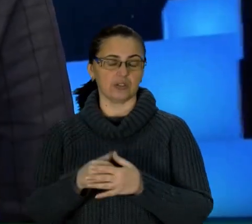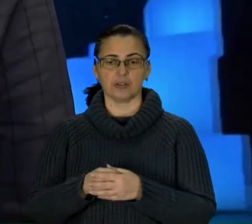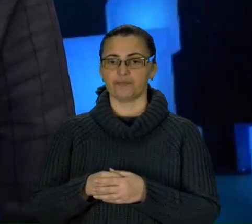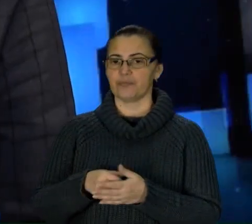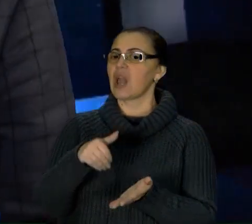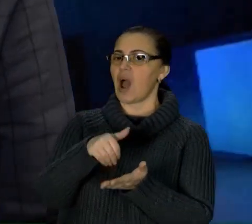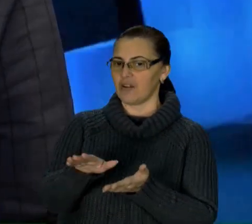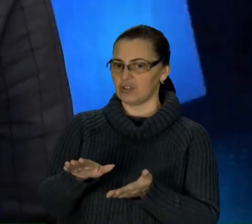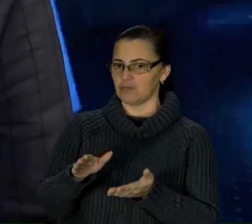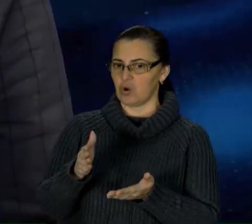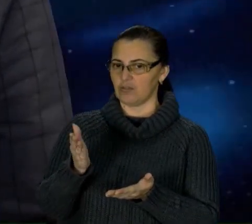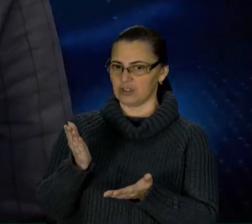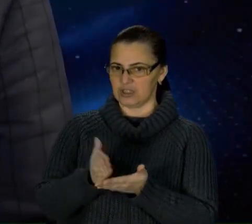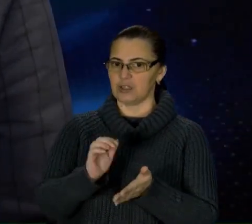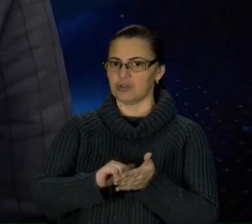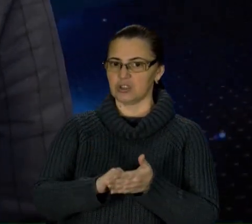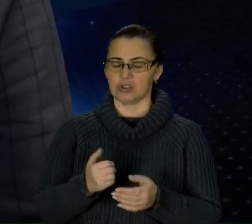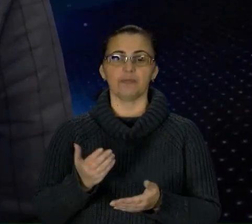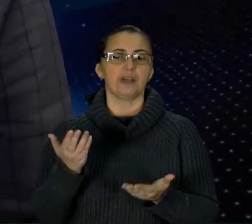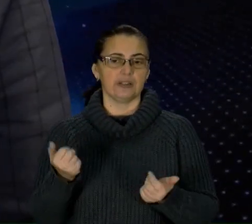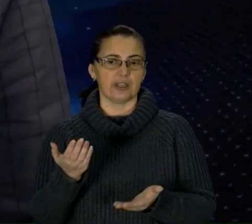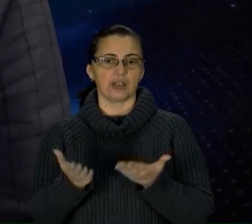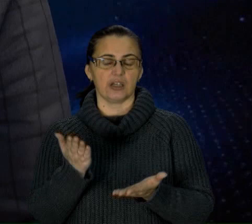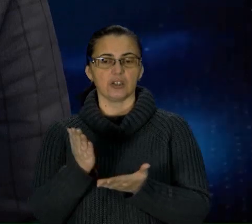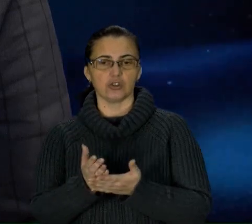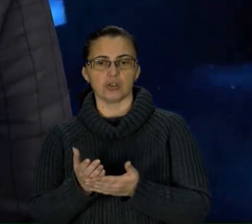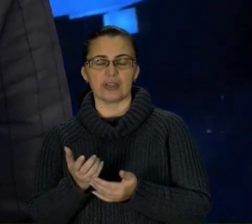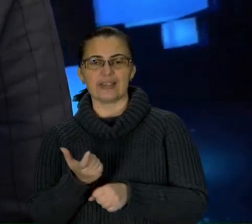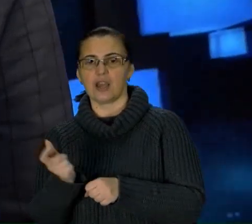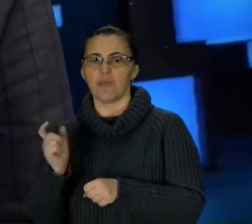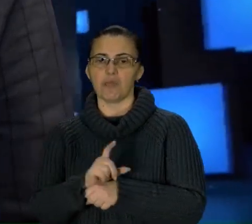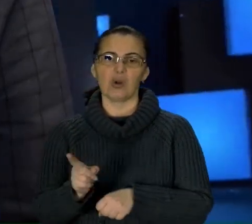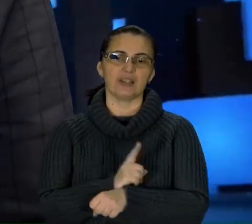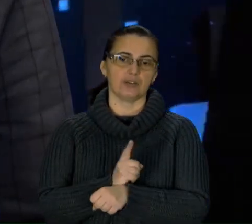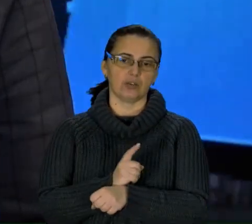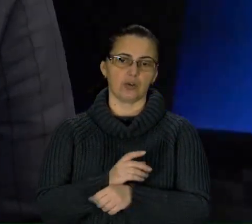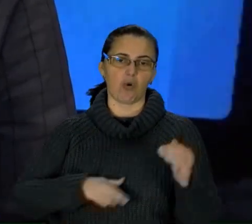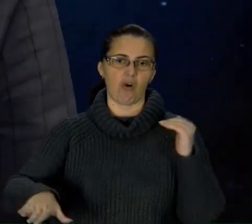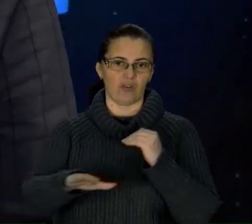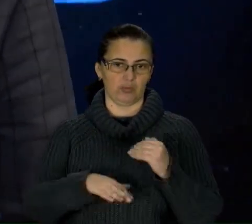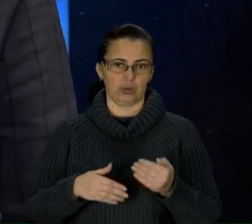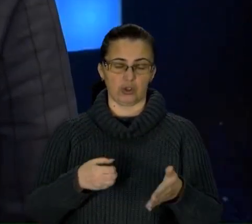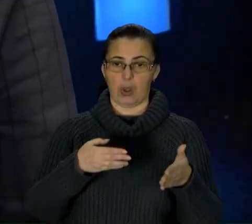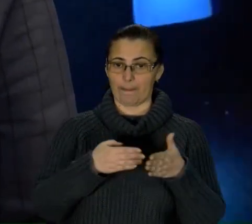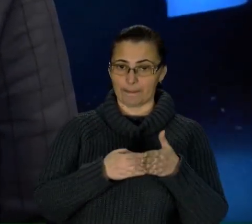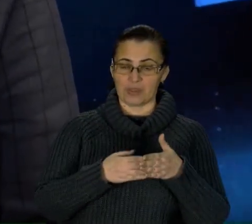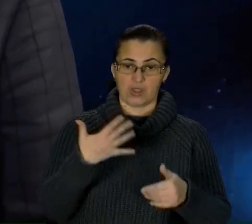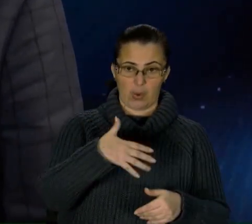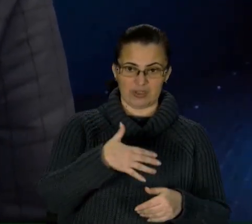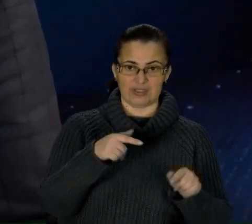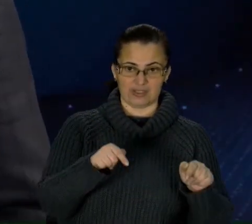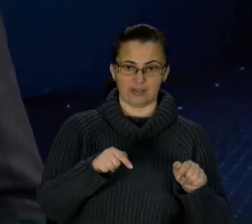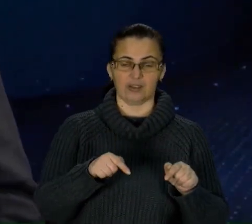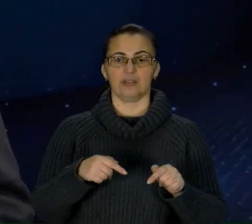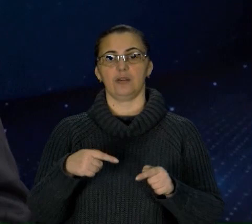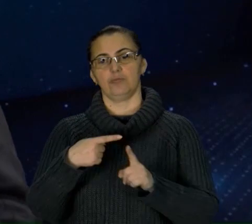має понад нормативну площу, тобто, то, що ми з вами проговорювали, 50 квадратів плюс 20 квадратів